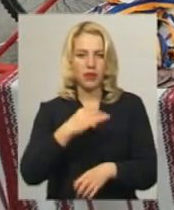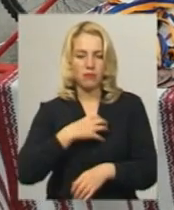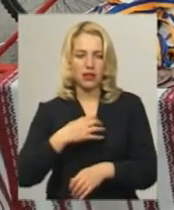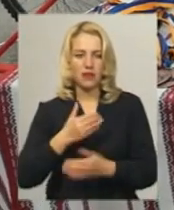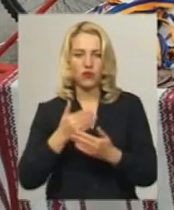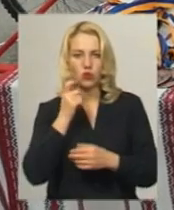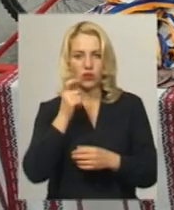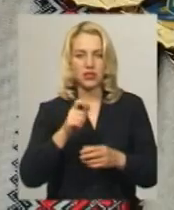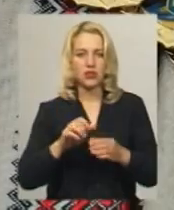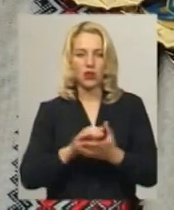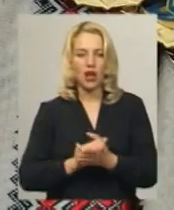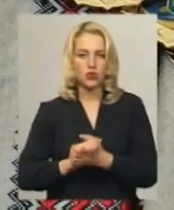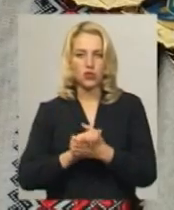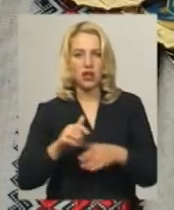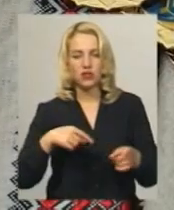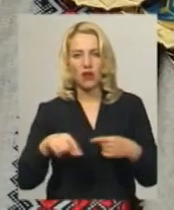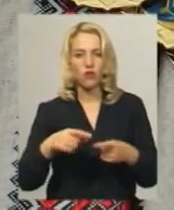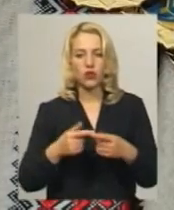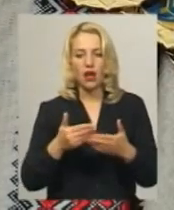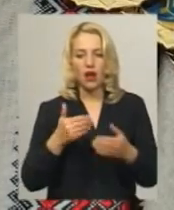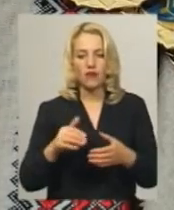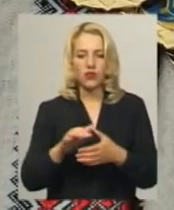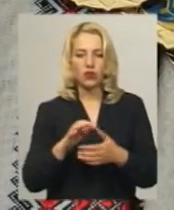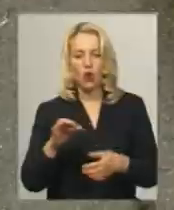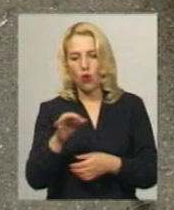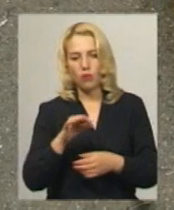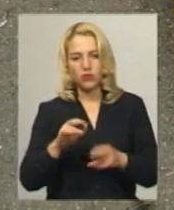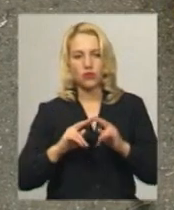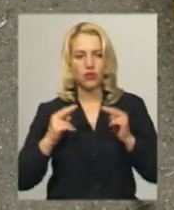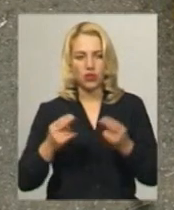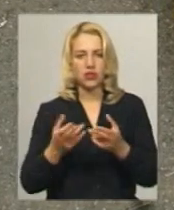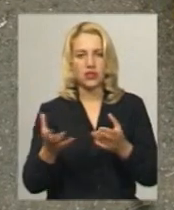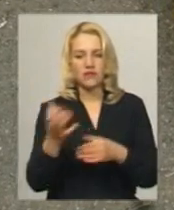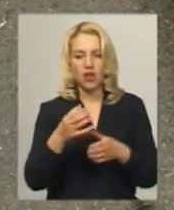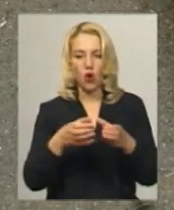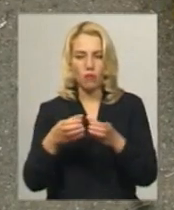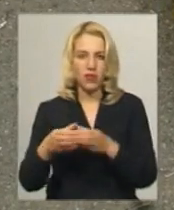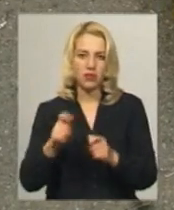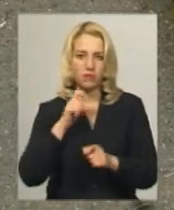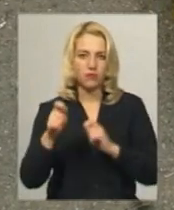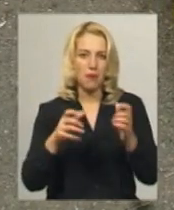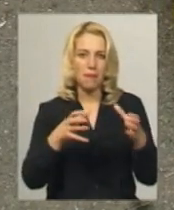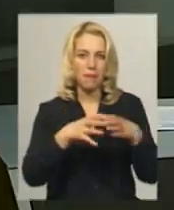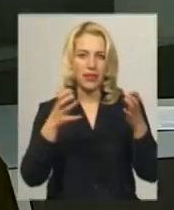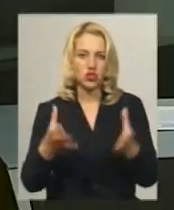футболу. А від її обласного середку всі команди-учасниці отримали футбольні м'ячі. Світлана Поробок, Юрій Чорний, новини.